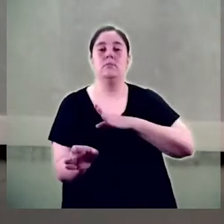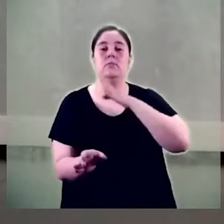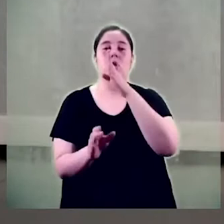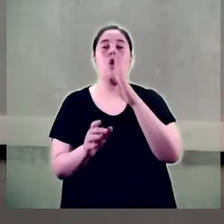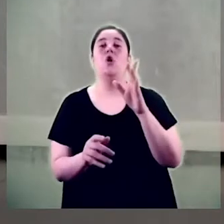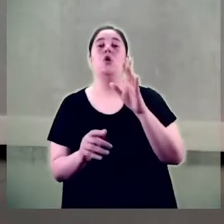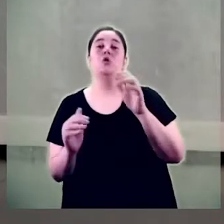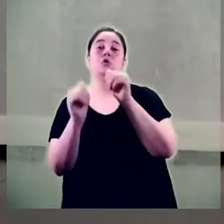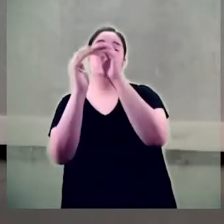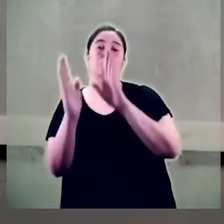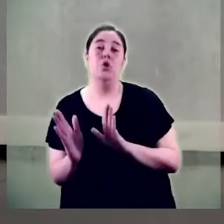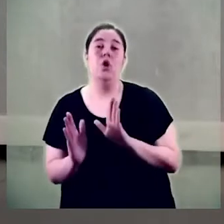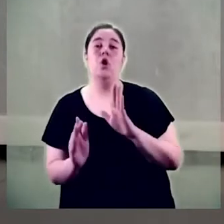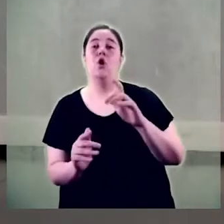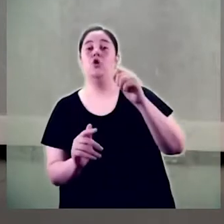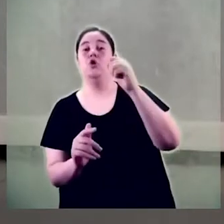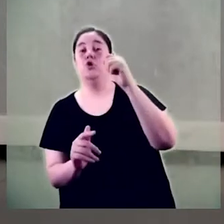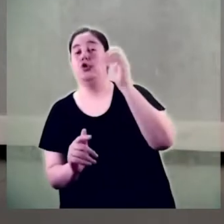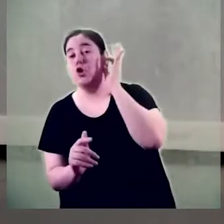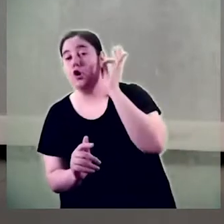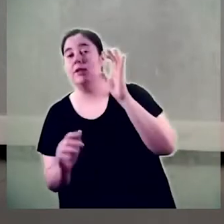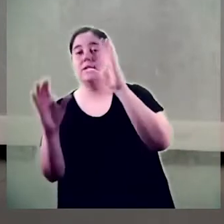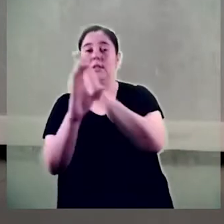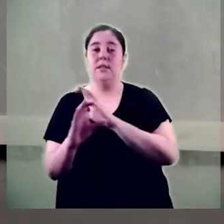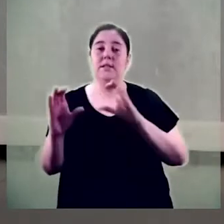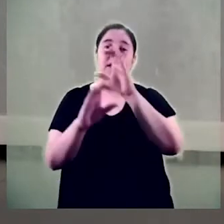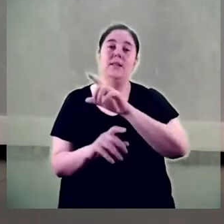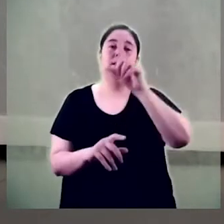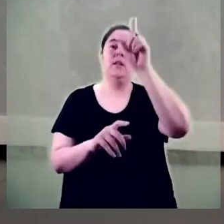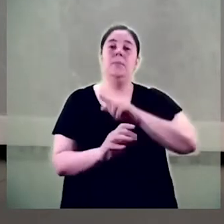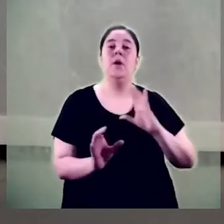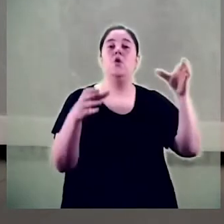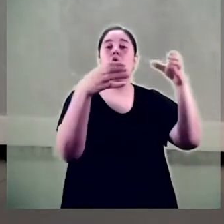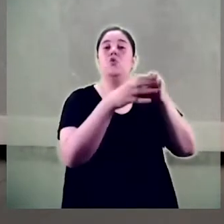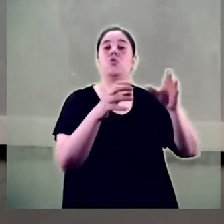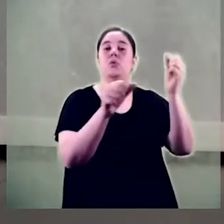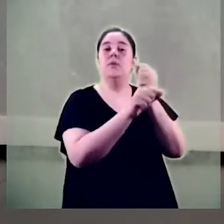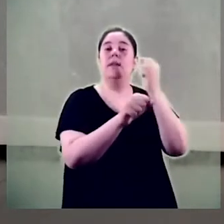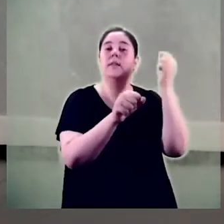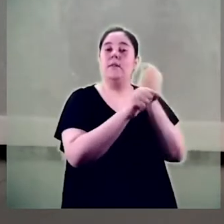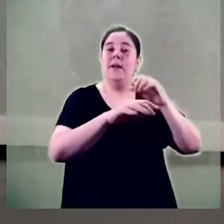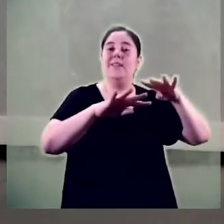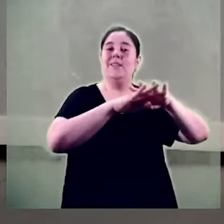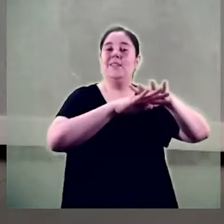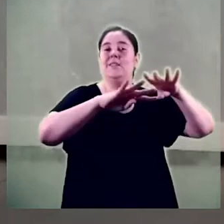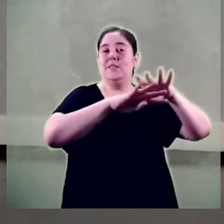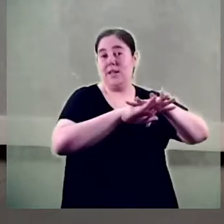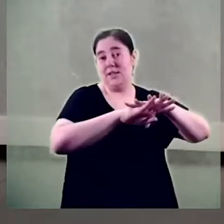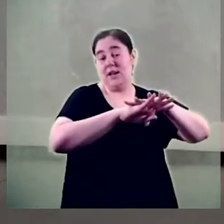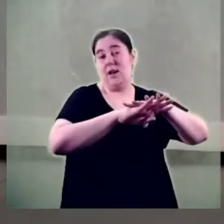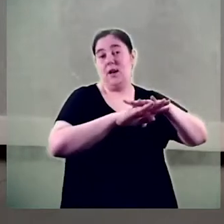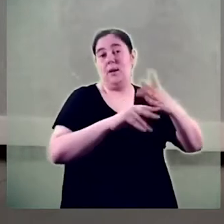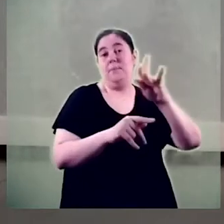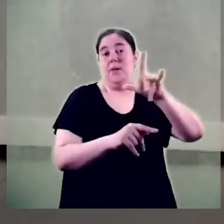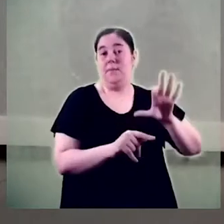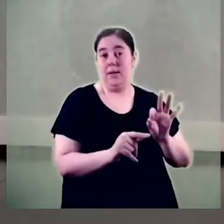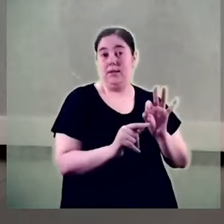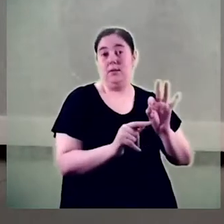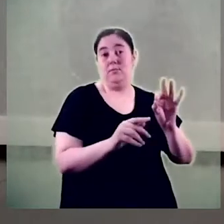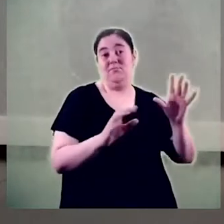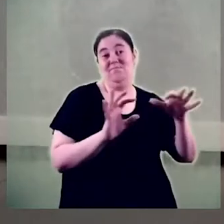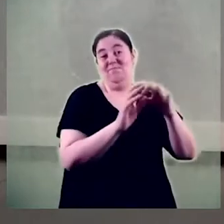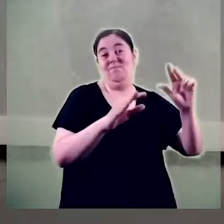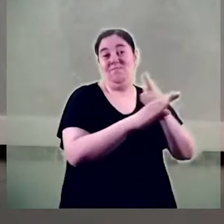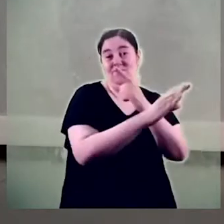del Consell Interuniversitari de Catalunya, el Grup de Treball d'Igualtat de Gènere de la Xarxa Vives, així com a la Ret d'Unidades d'Igualtat per a l'Excel·lència